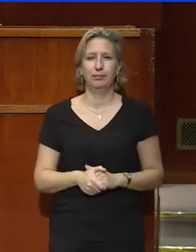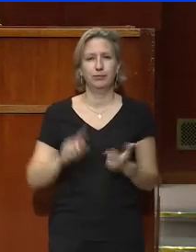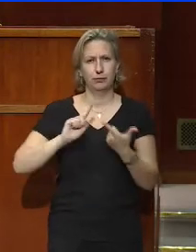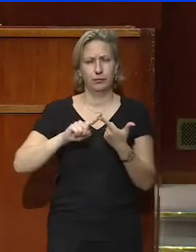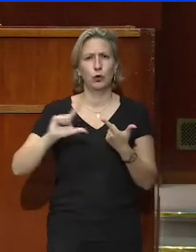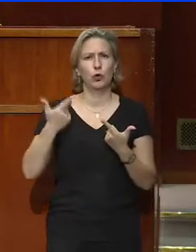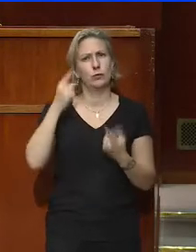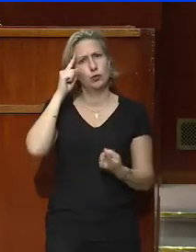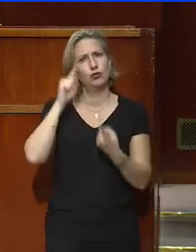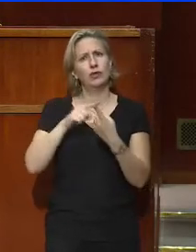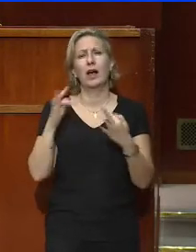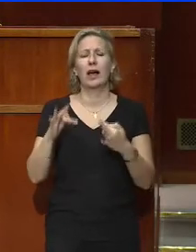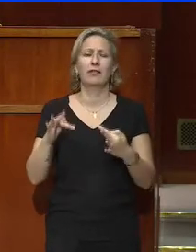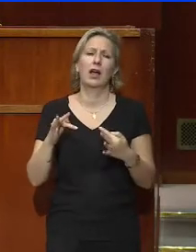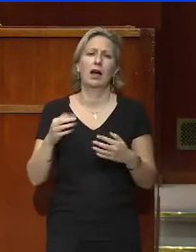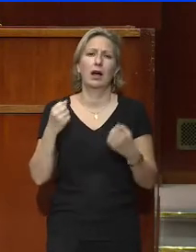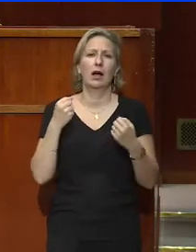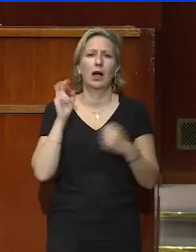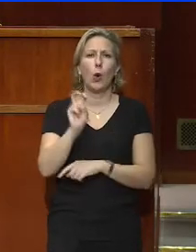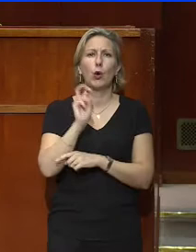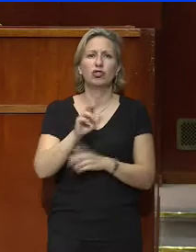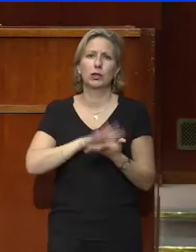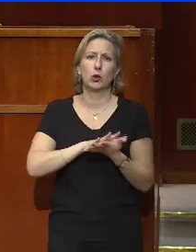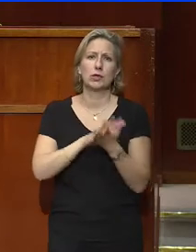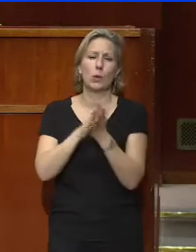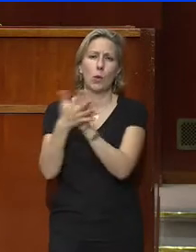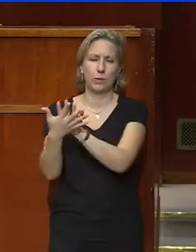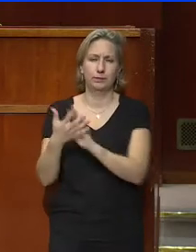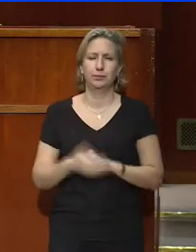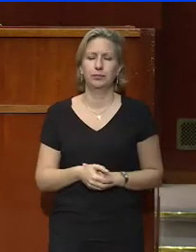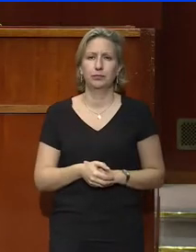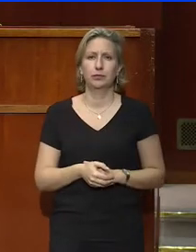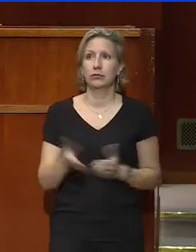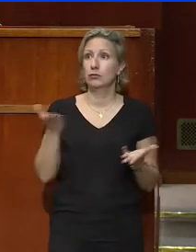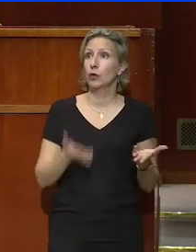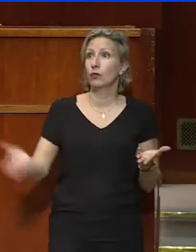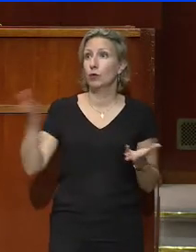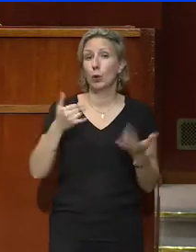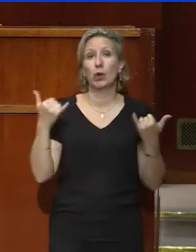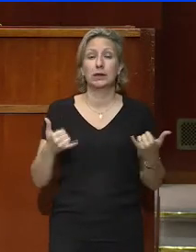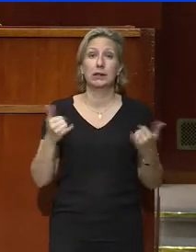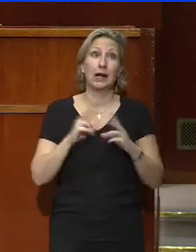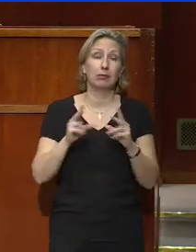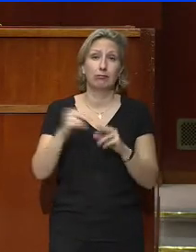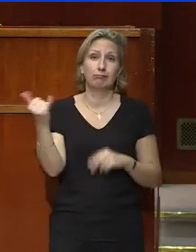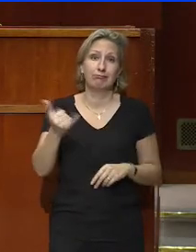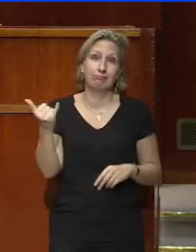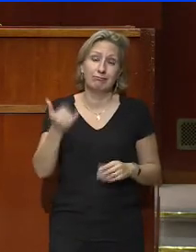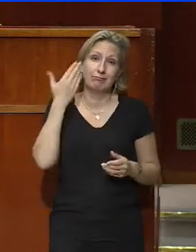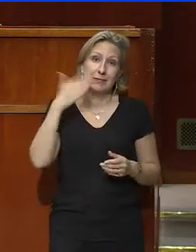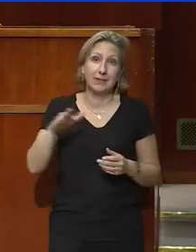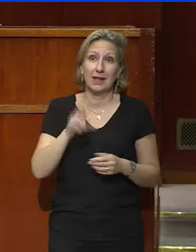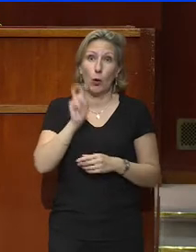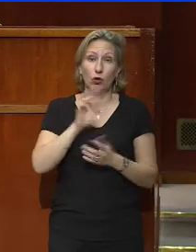Le deuxième sujet concerne la transition écologique. Ce n'est pas à vous, dans cette enceinte, que je vais expliquer que cette transition